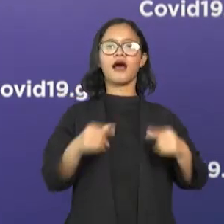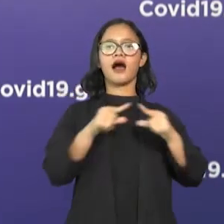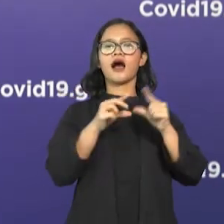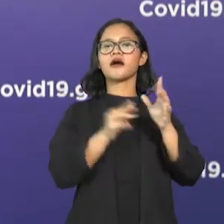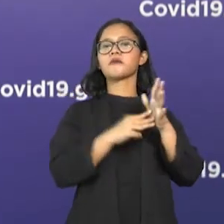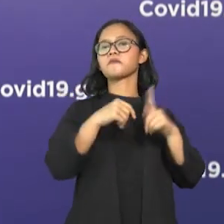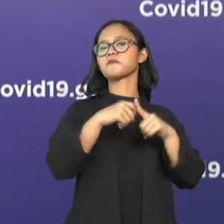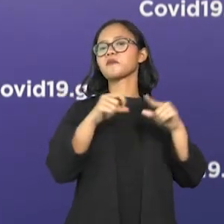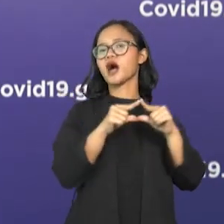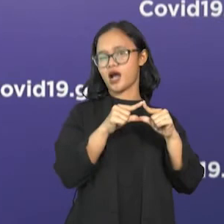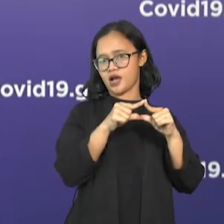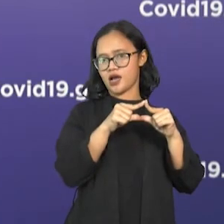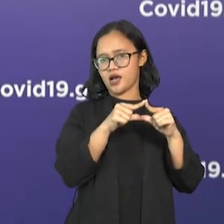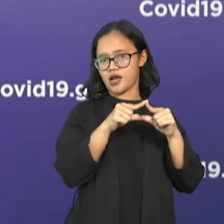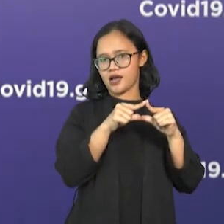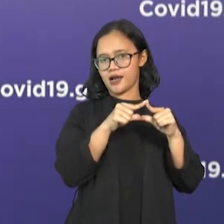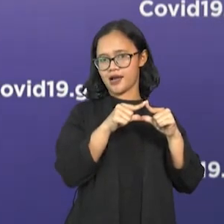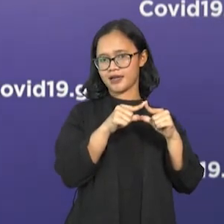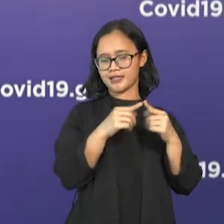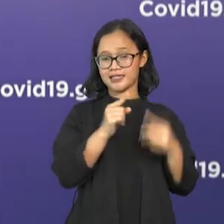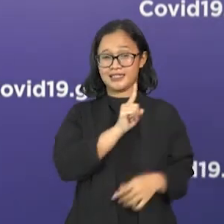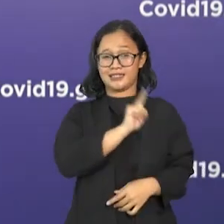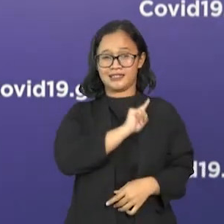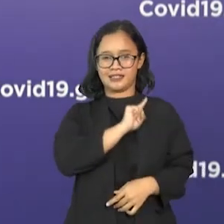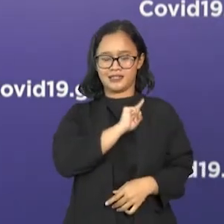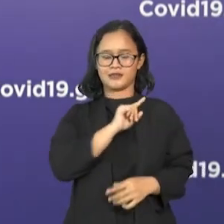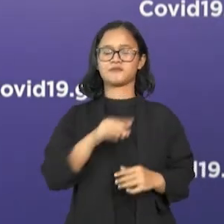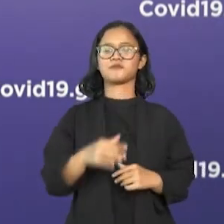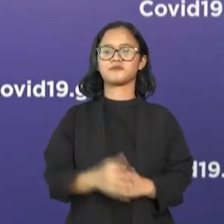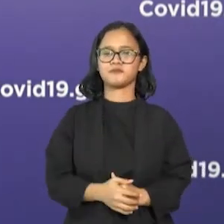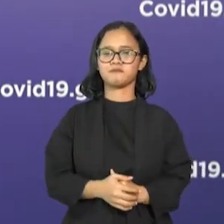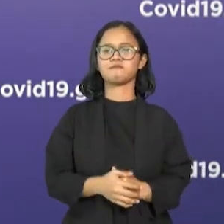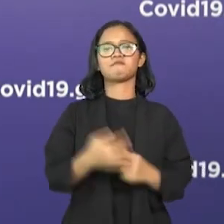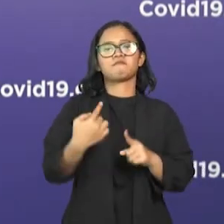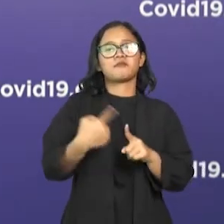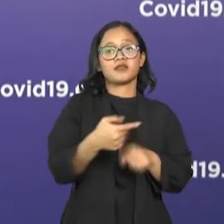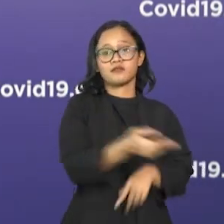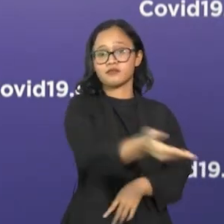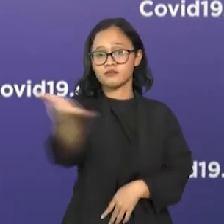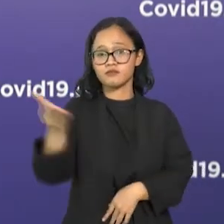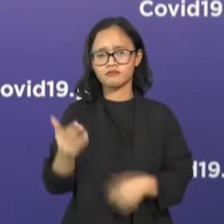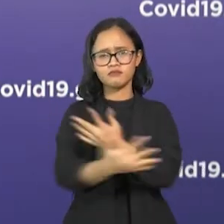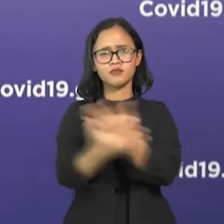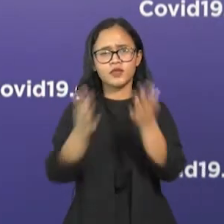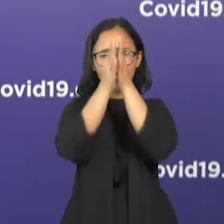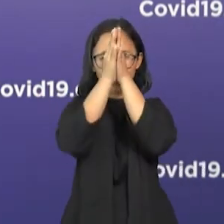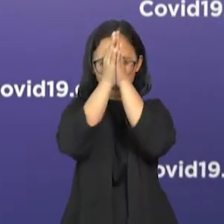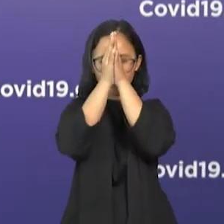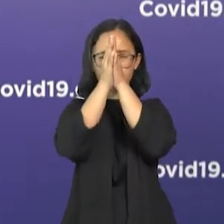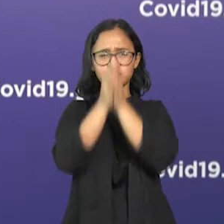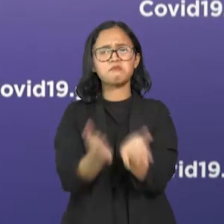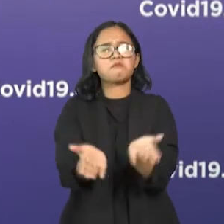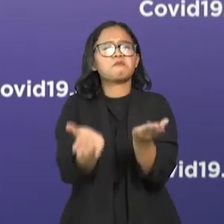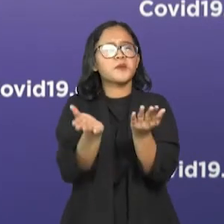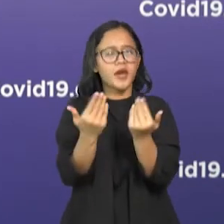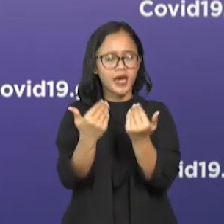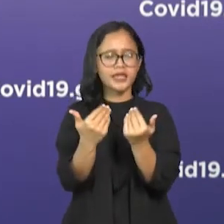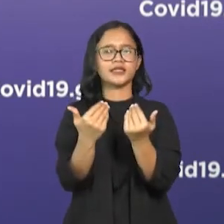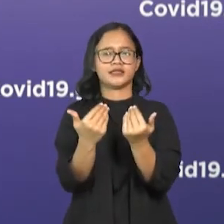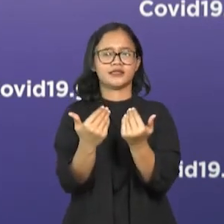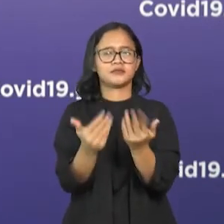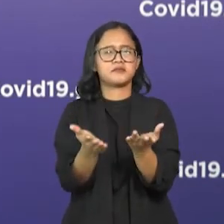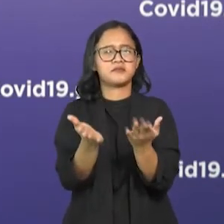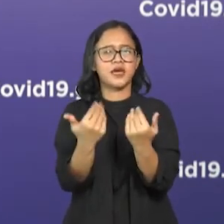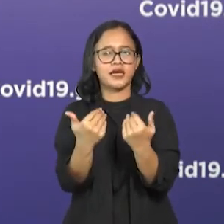berikutnya, kami mengingatkan kepada seluruh umat Hindu di Indonesia, agar memahami dari